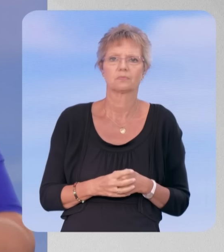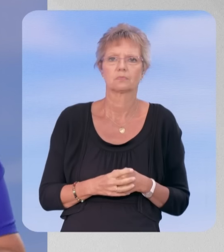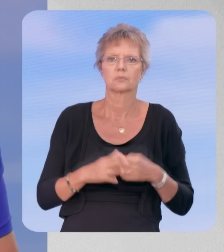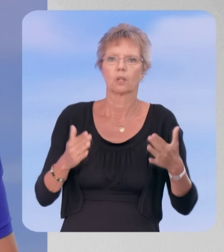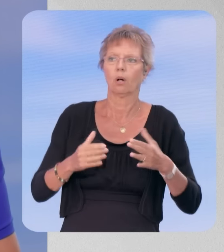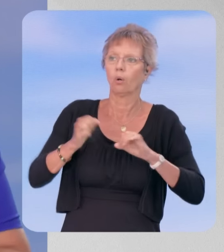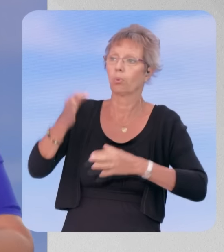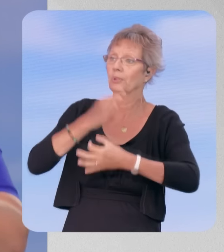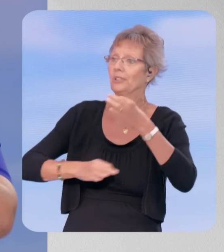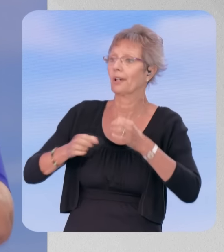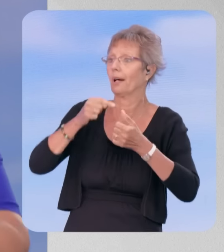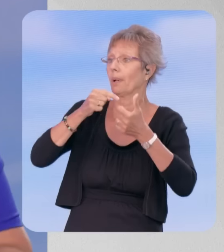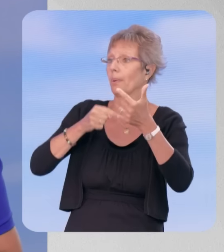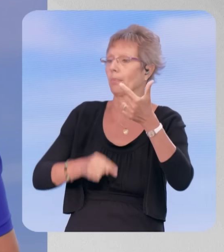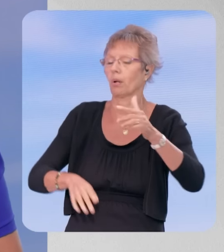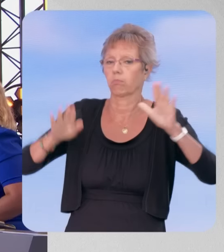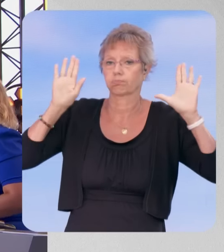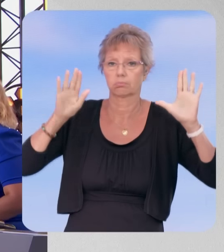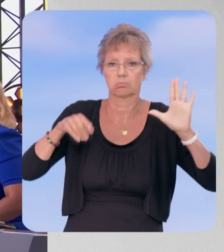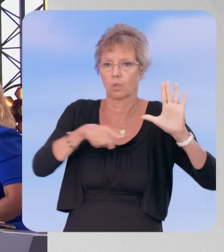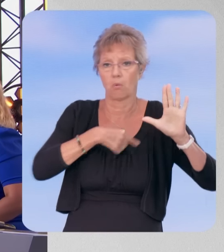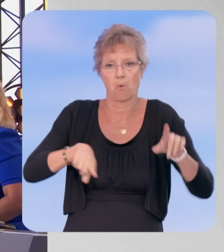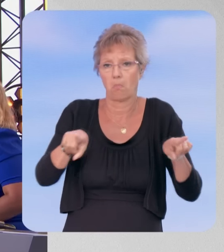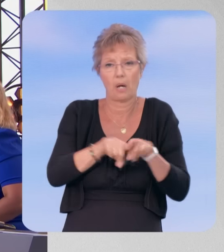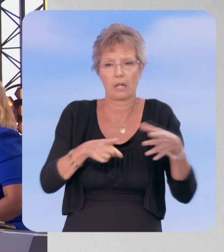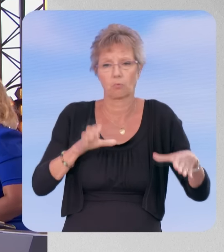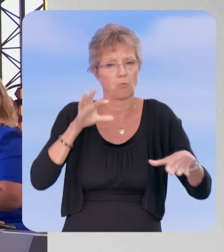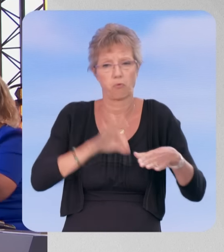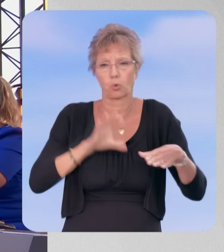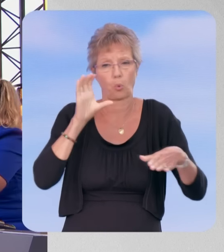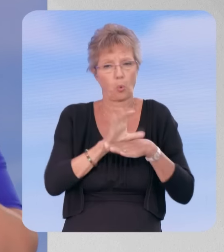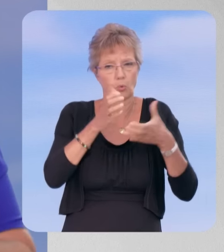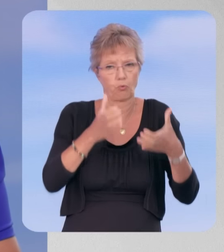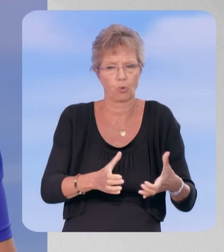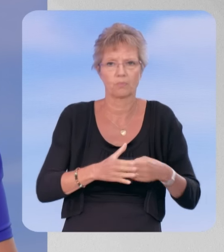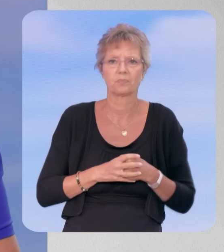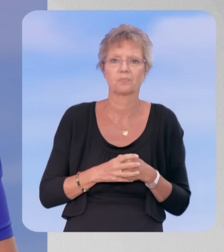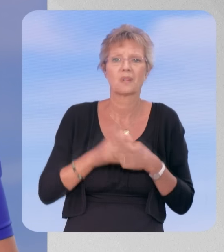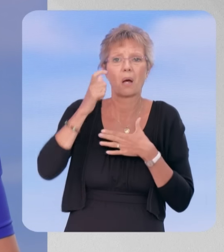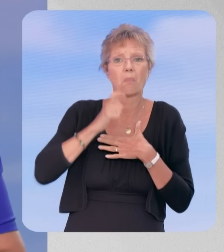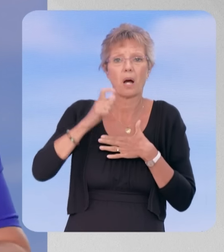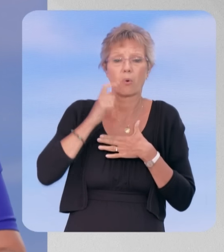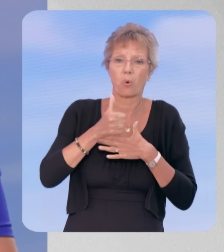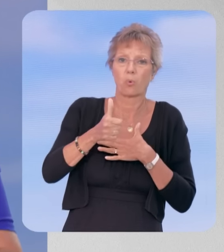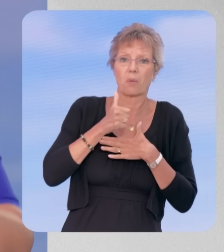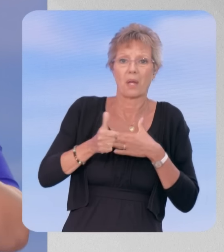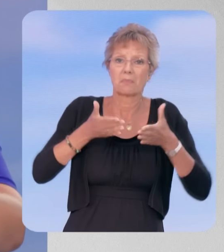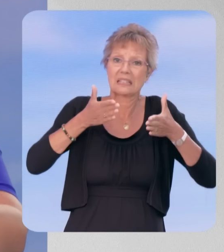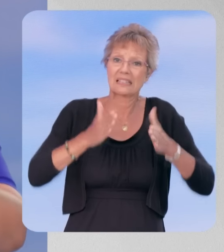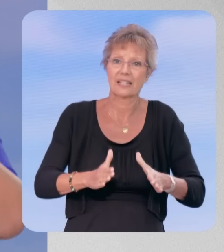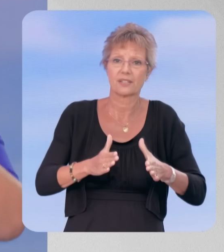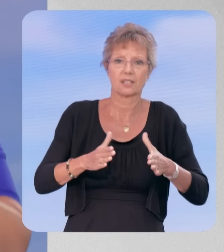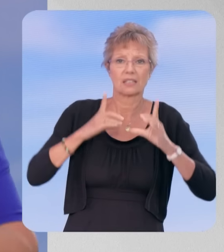me dire, les Power Rangers, je vous dirais aussi que nous ferions de la censure. Je vais vous dire, c'est Emmanuel Macron qui a décidé de faire une